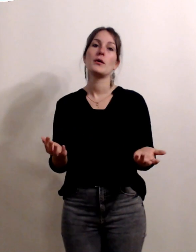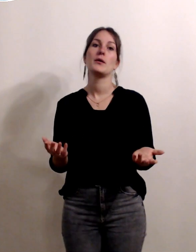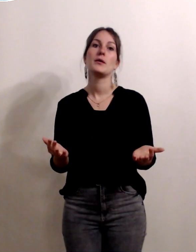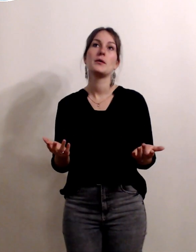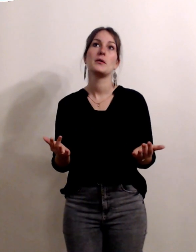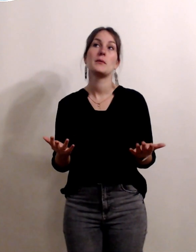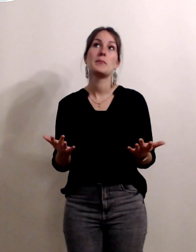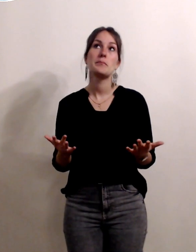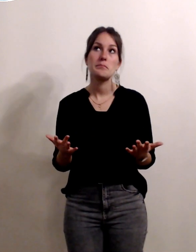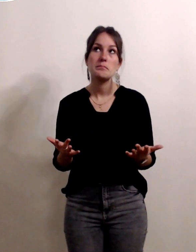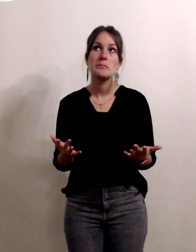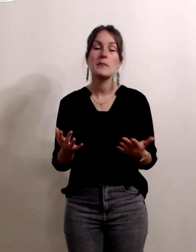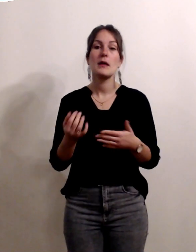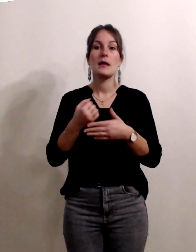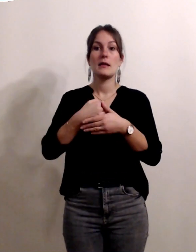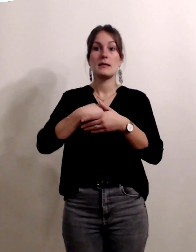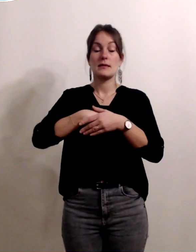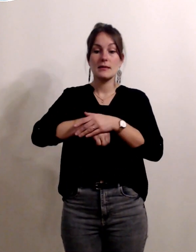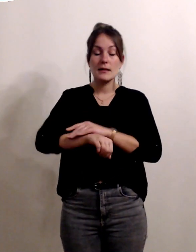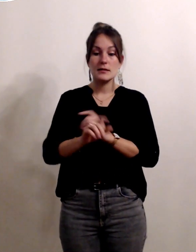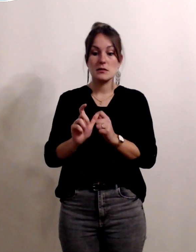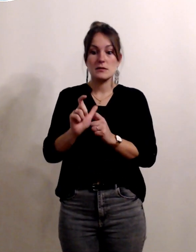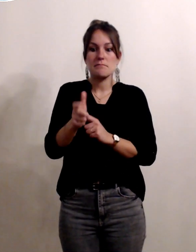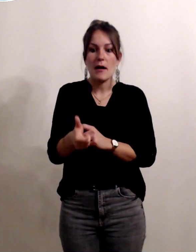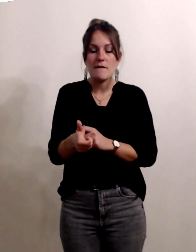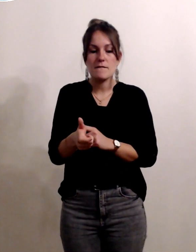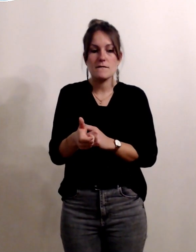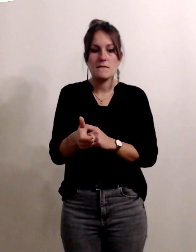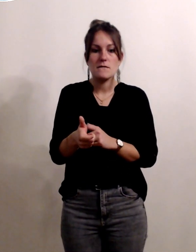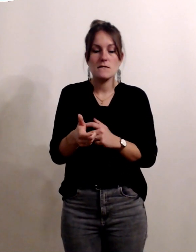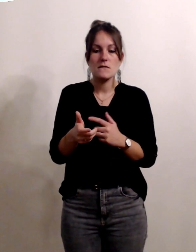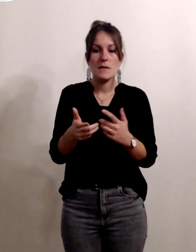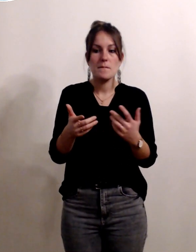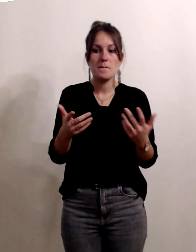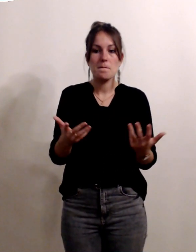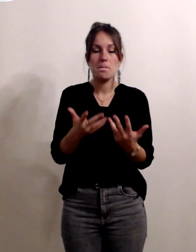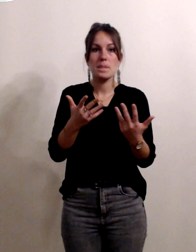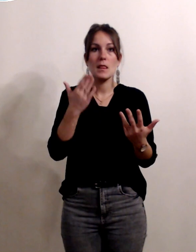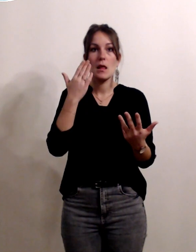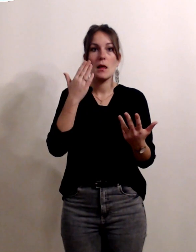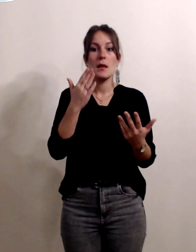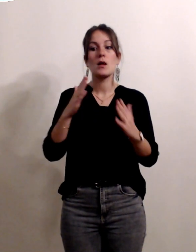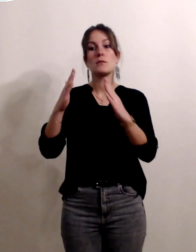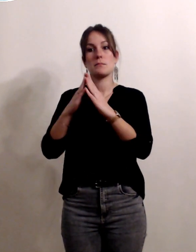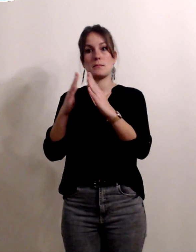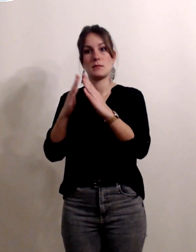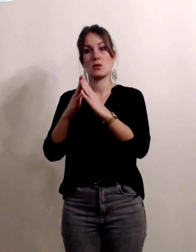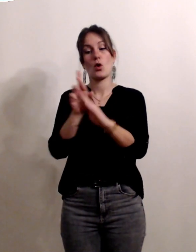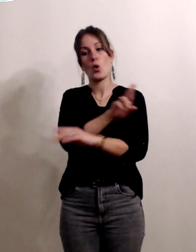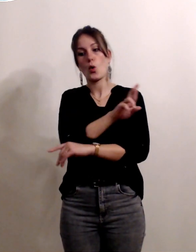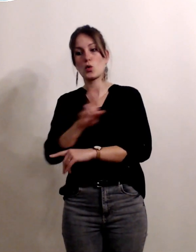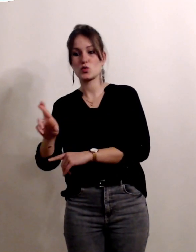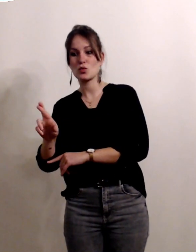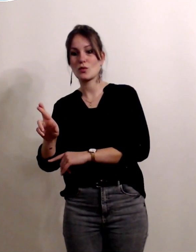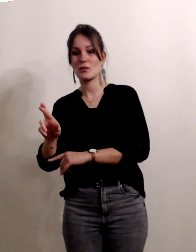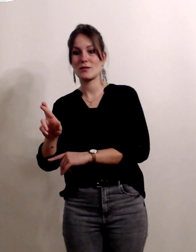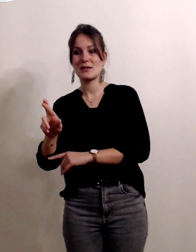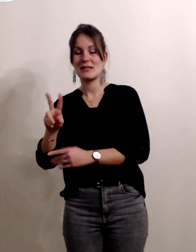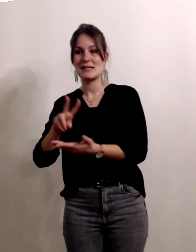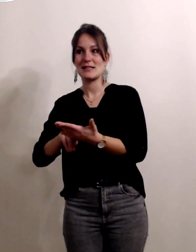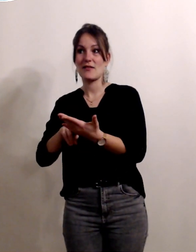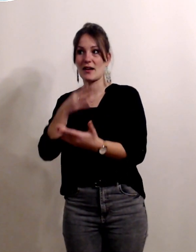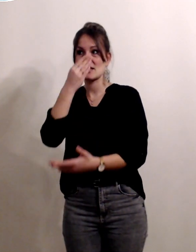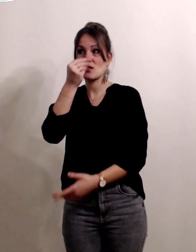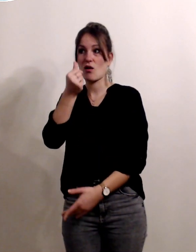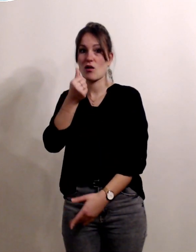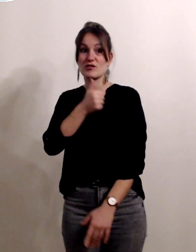autant en post-natal on s'aperçoit qu'une patiente qui rentre assez tôt à la maison est assez seul en